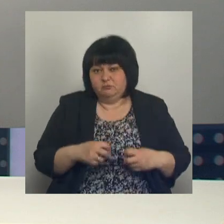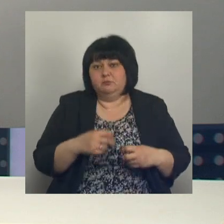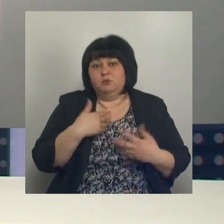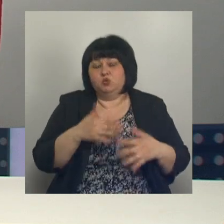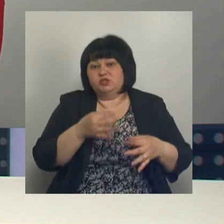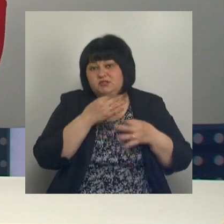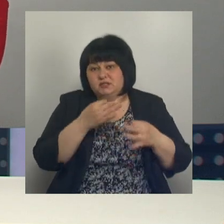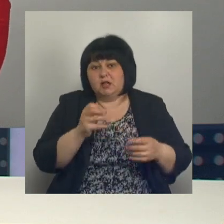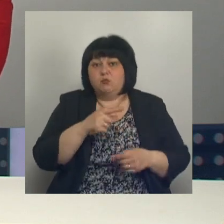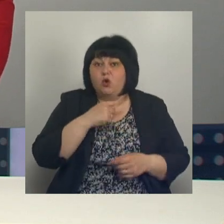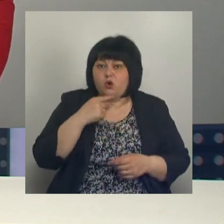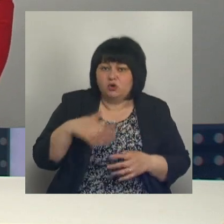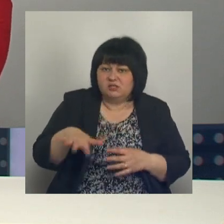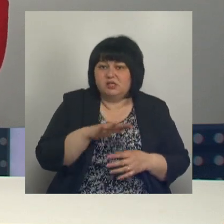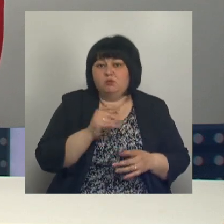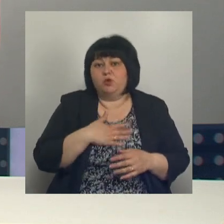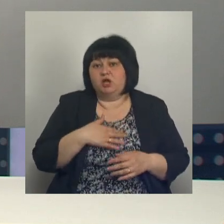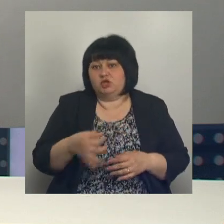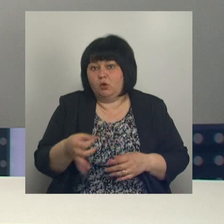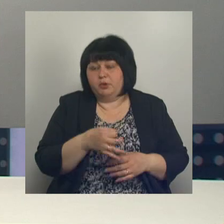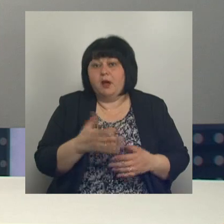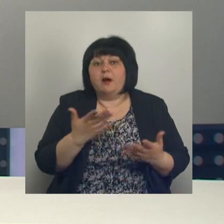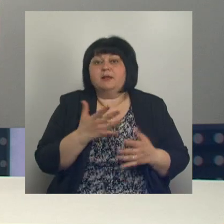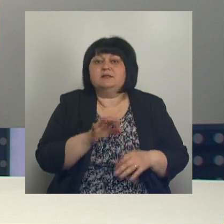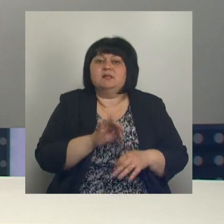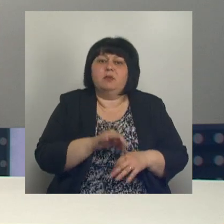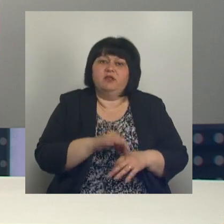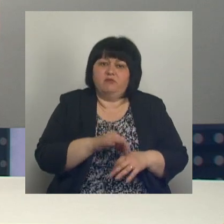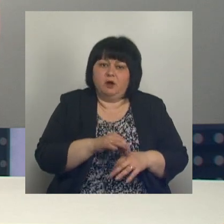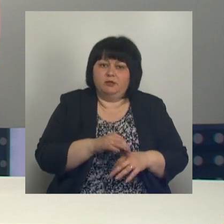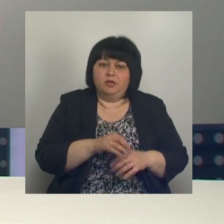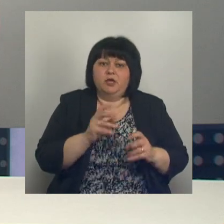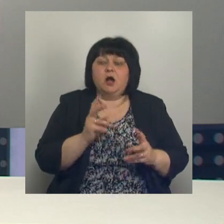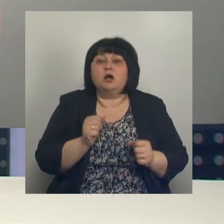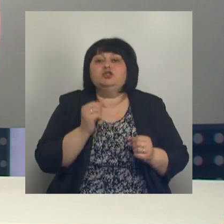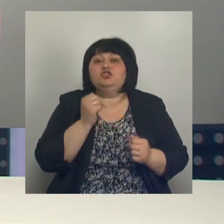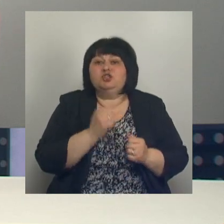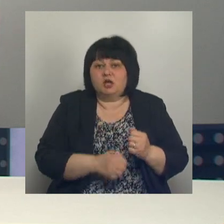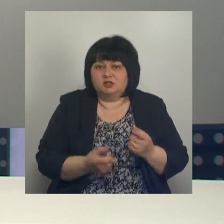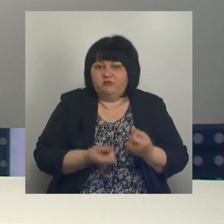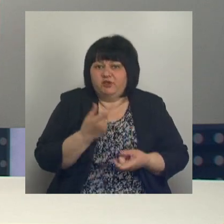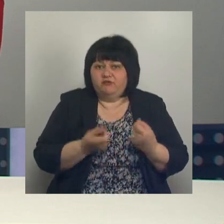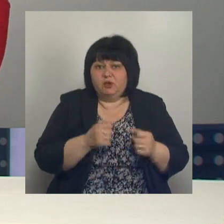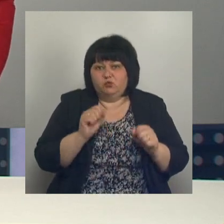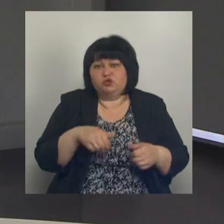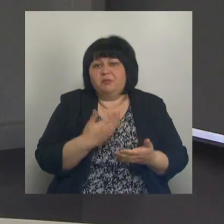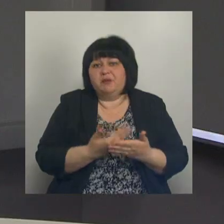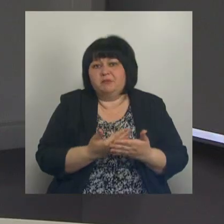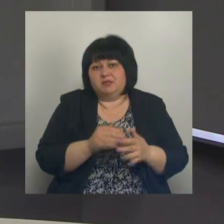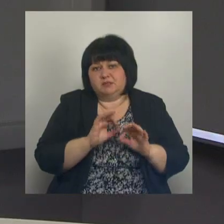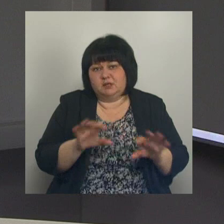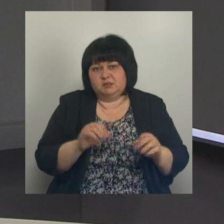мы озвучили и по России, и по региону. Какие заболевания и с какой частотой выявляются? Можем какие-то примеры привести?